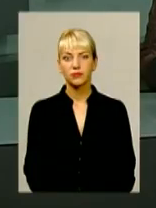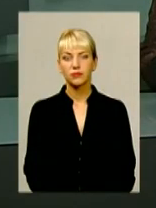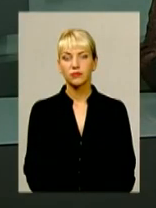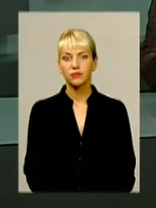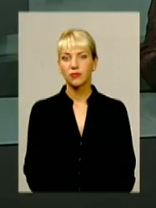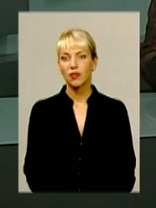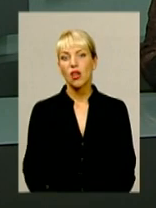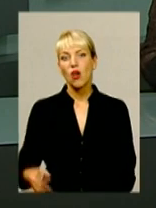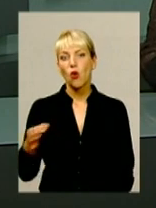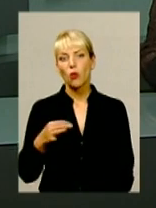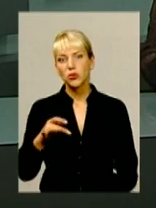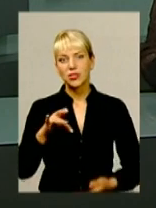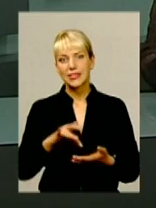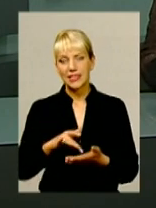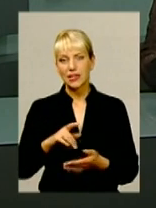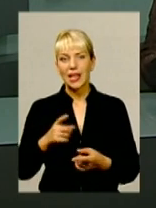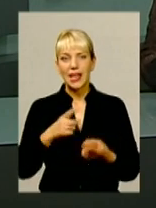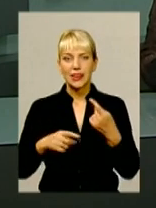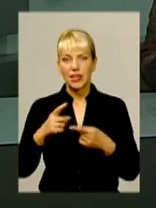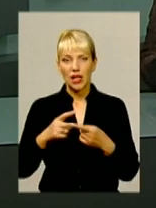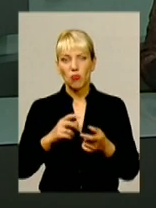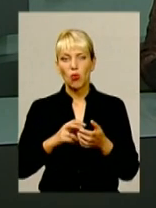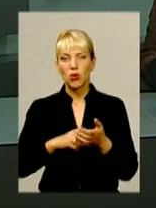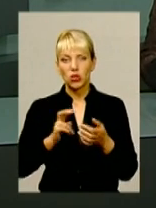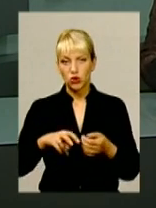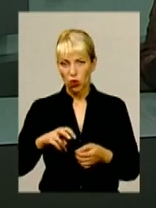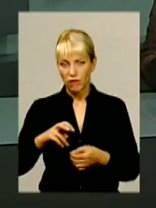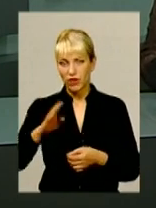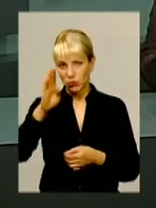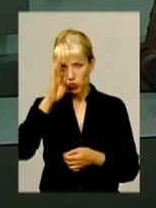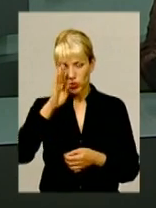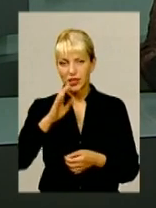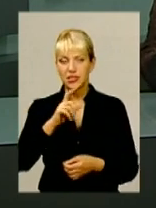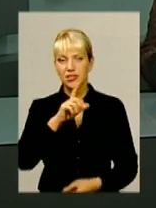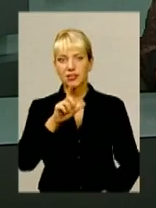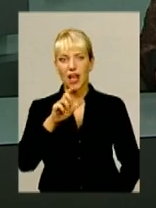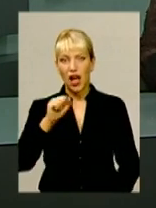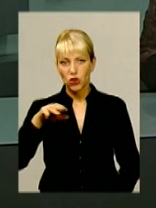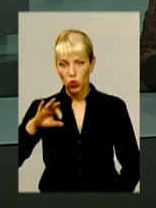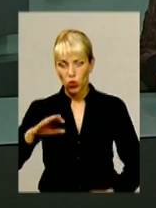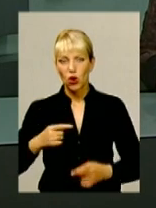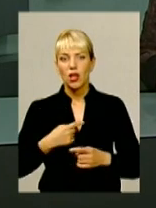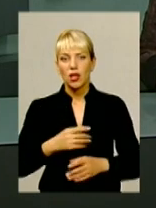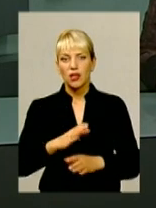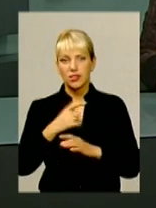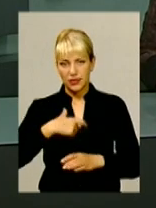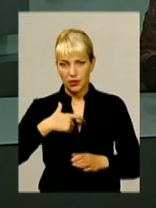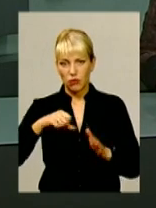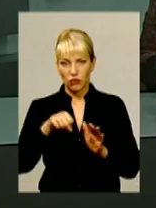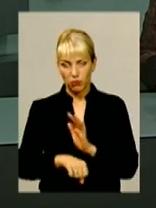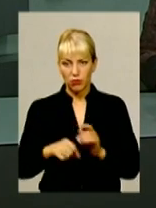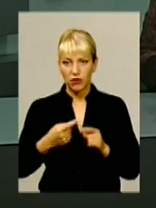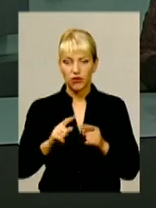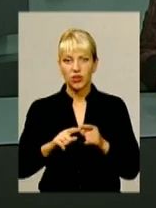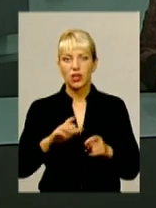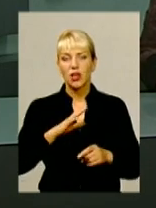В обласному центрі демобілізований боїця ТО наклав на себе руки. Чоловік був родом із Чернігівщини, але вже 15 років винаймав житло